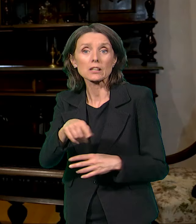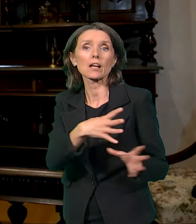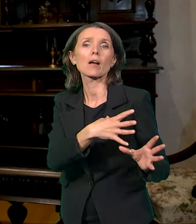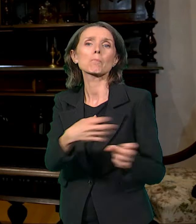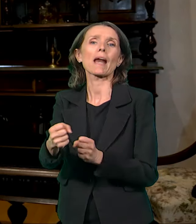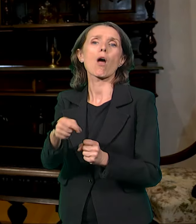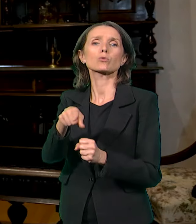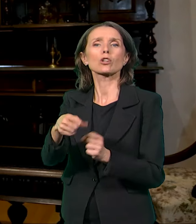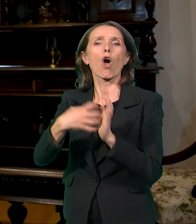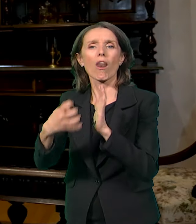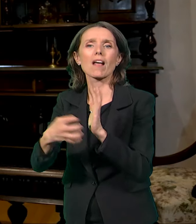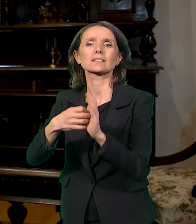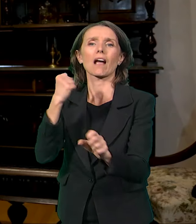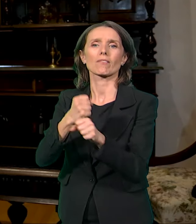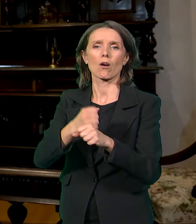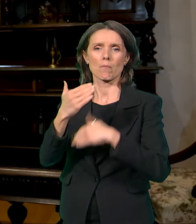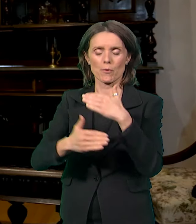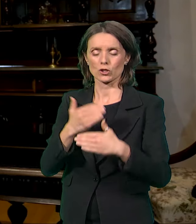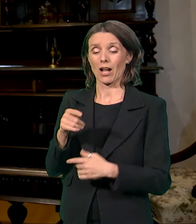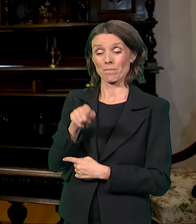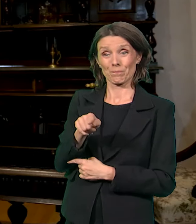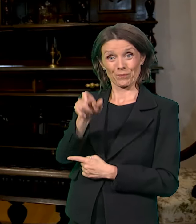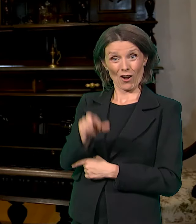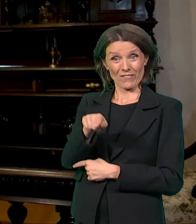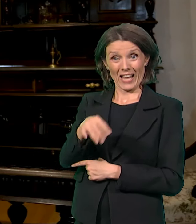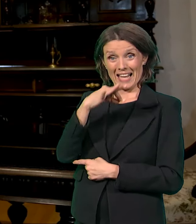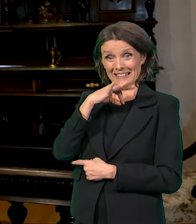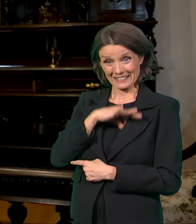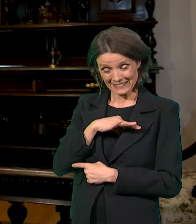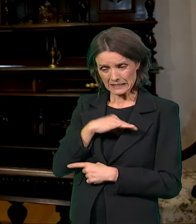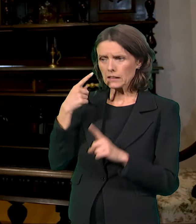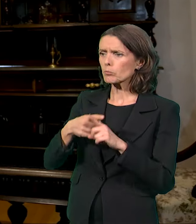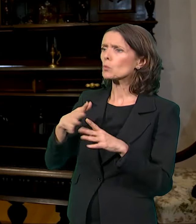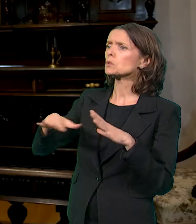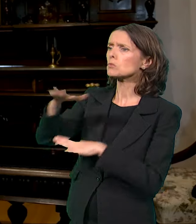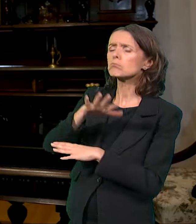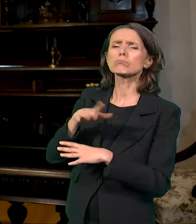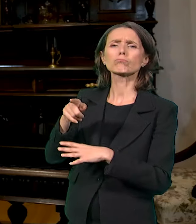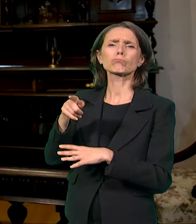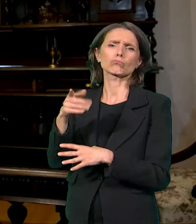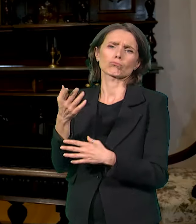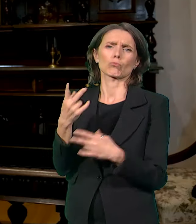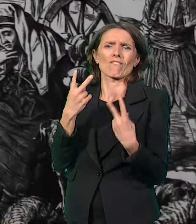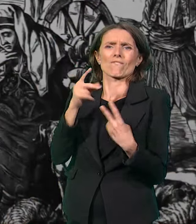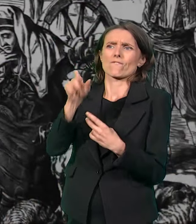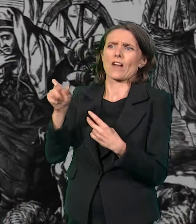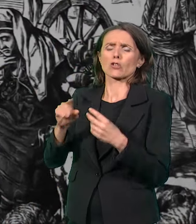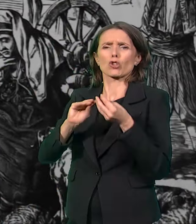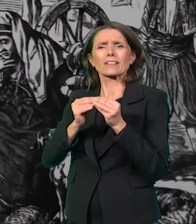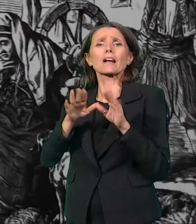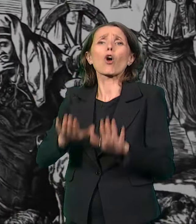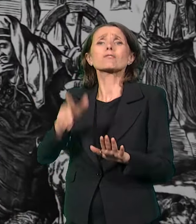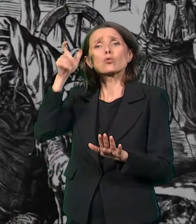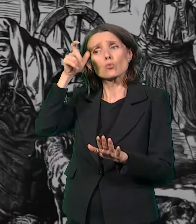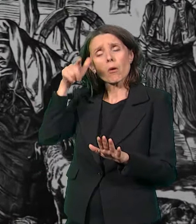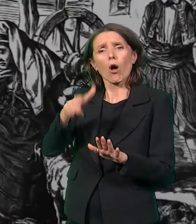zajedno sa ostalim vidjenim trgovcima iz Beograda učestvuje